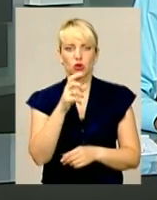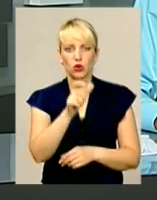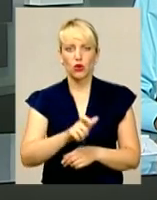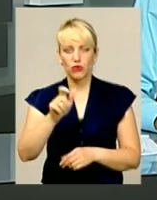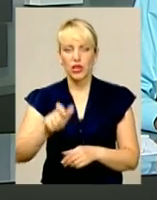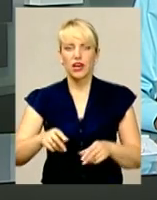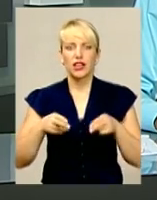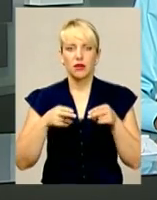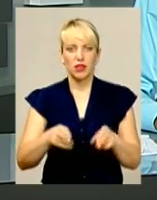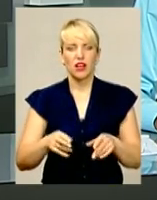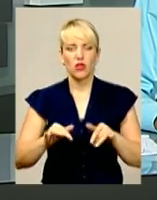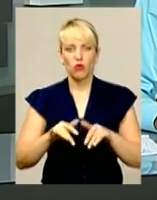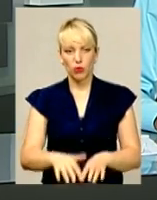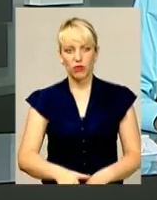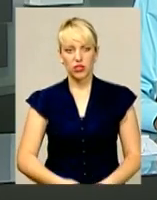кримінального провадження.